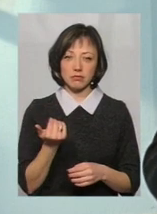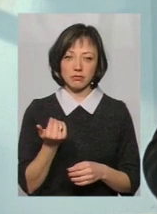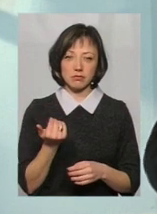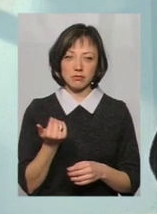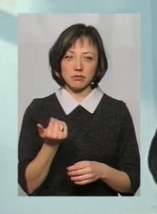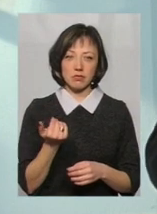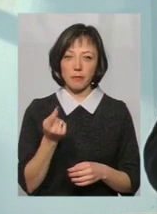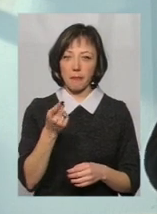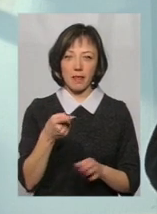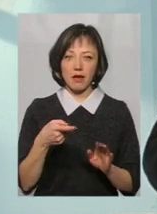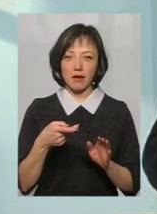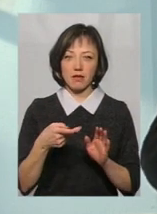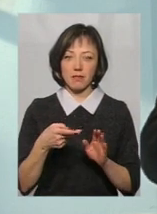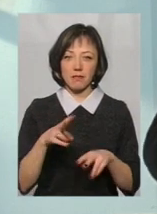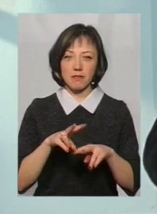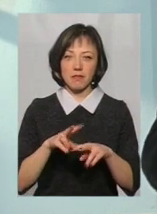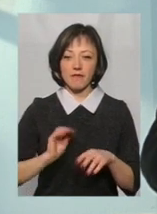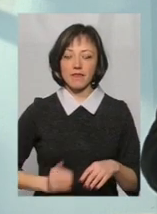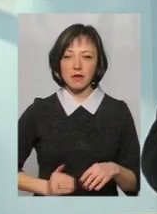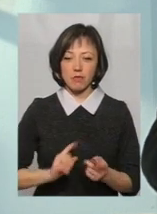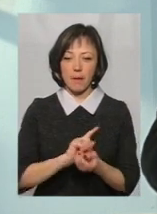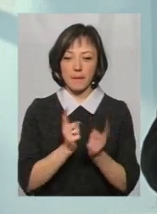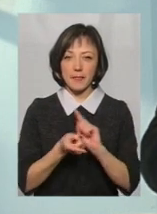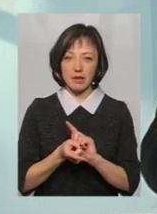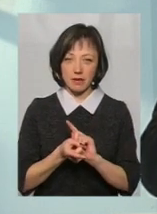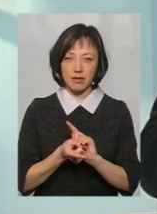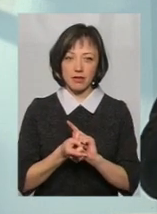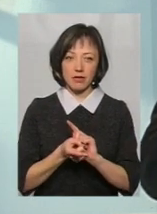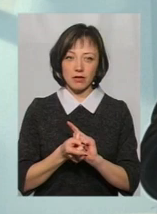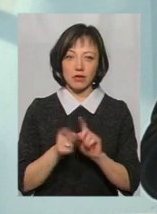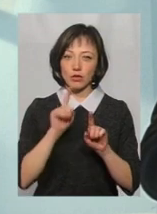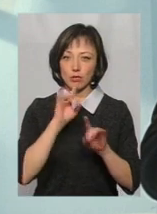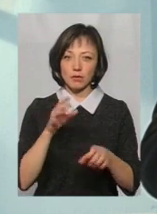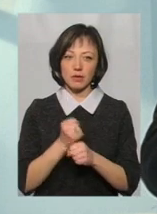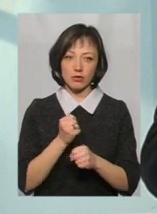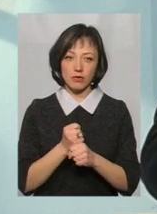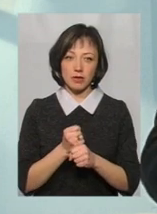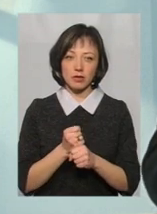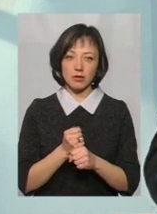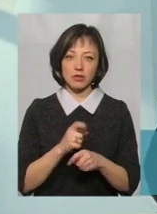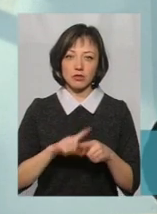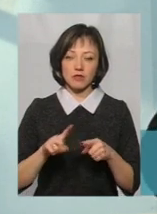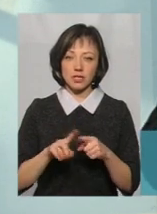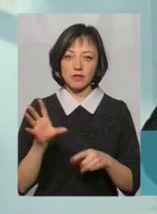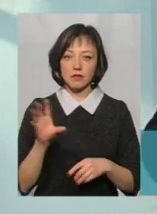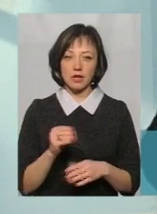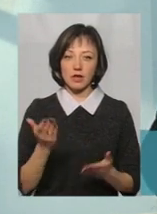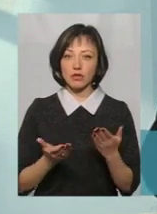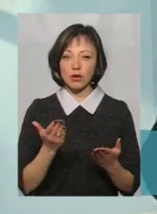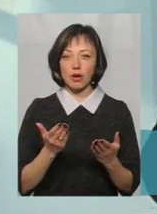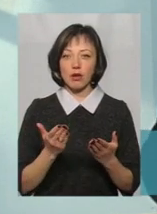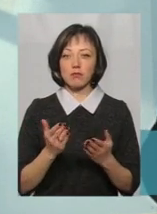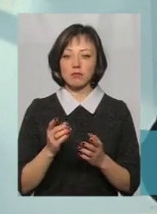ну, якщо він не перереєструє там, наприклад, фірму свою, яка працює, ну, вона вже там не буде працювати, шуча за все. От, якщо він